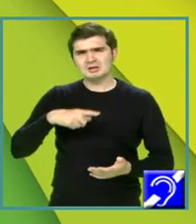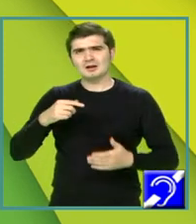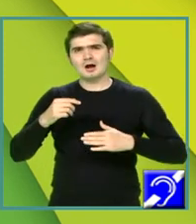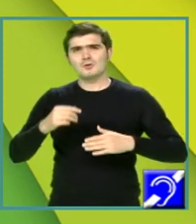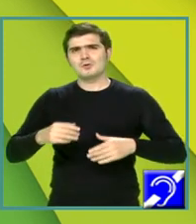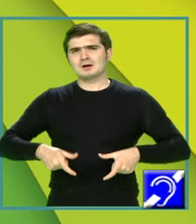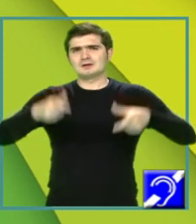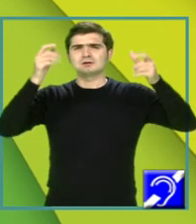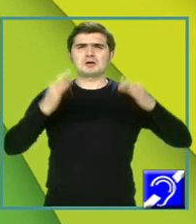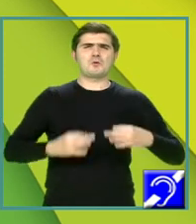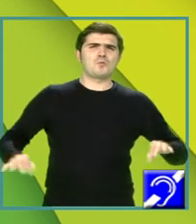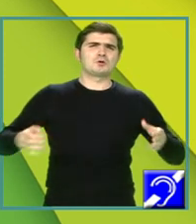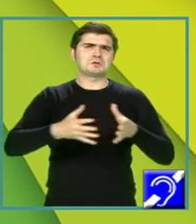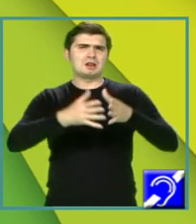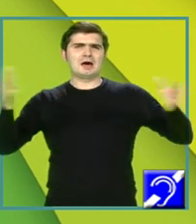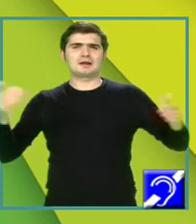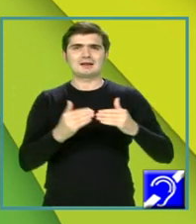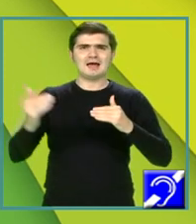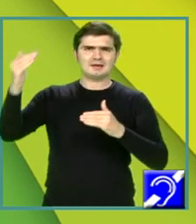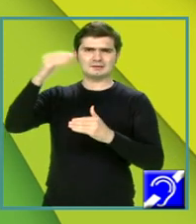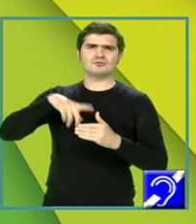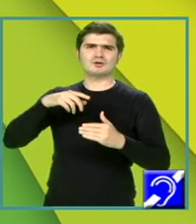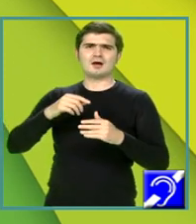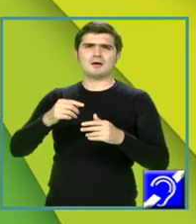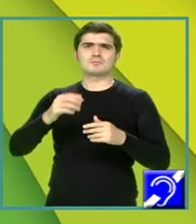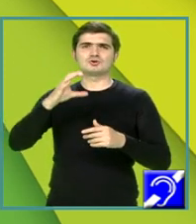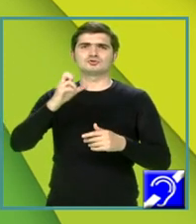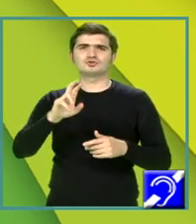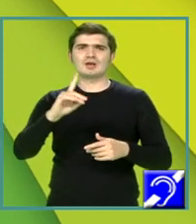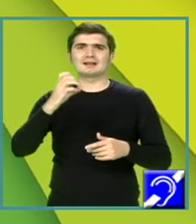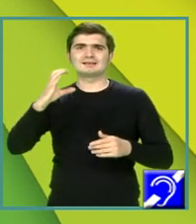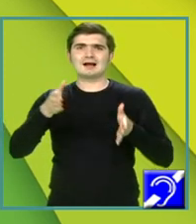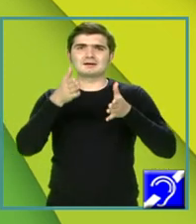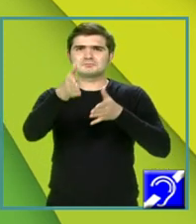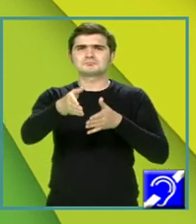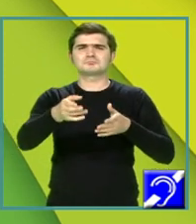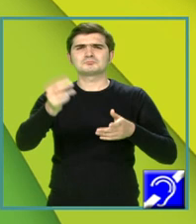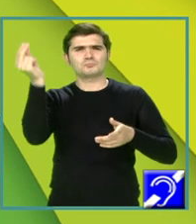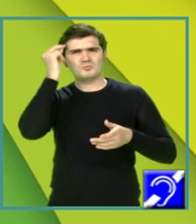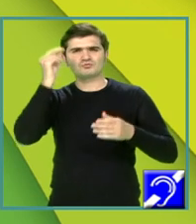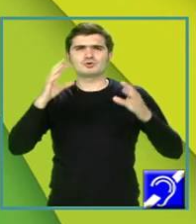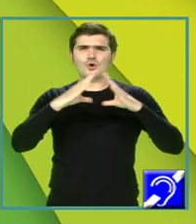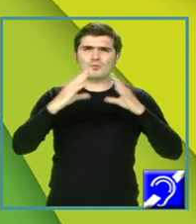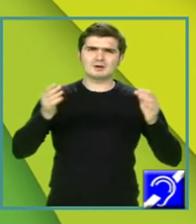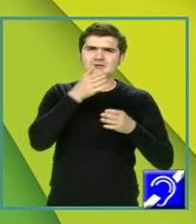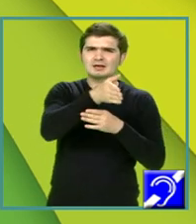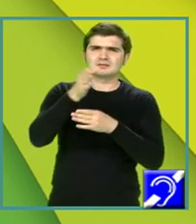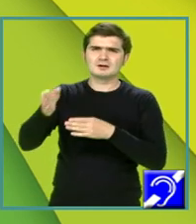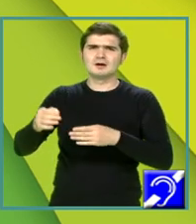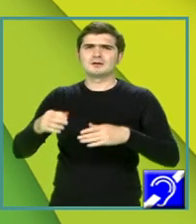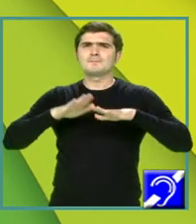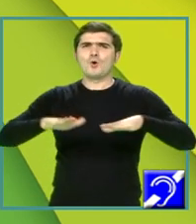comodă, largă, având la etaj un cerdac tipic românesc, cu intrări la diferitele încăperi, cu mobilă și covoare